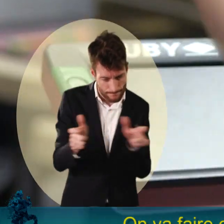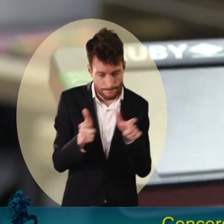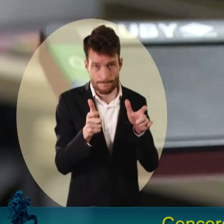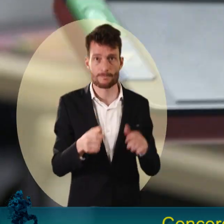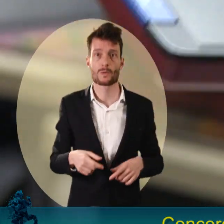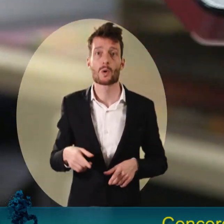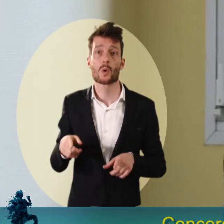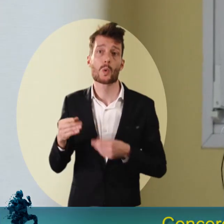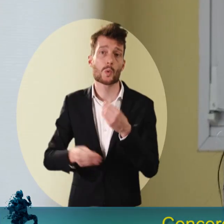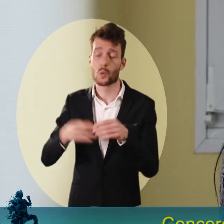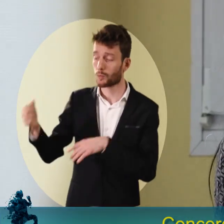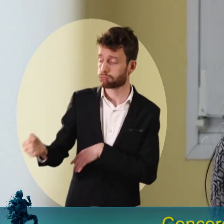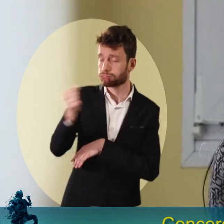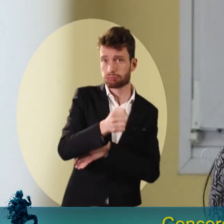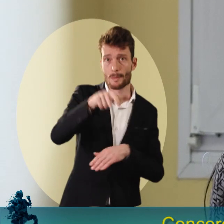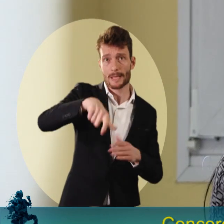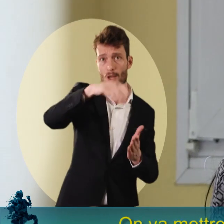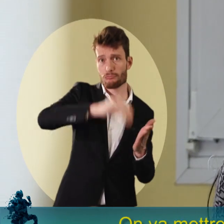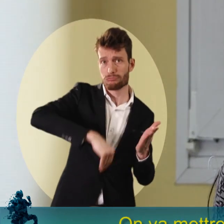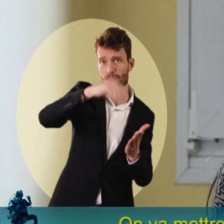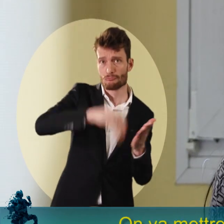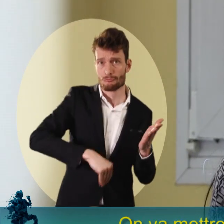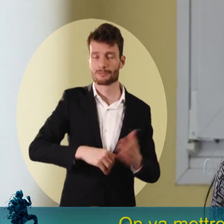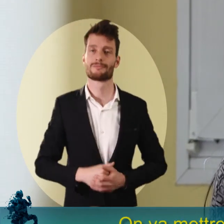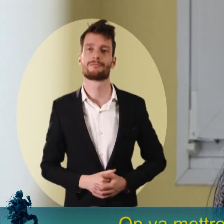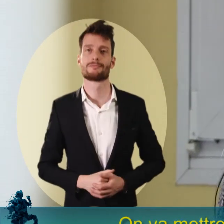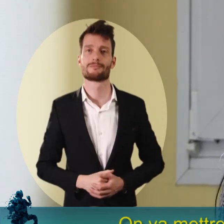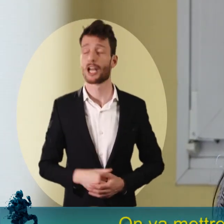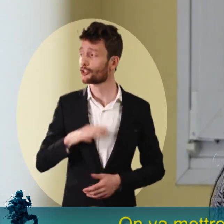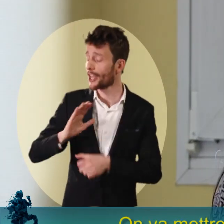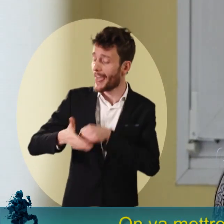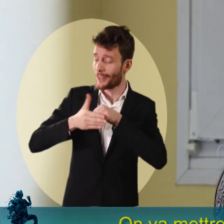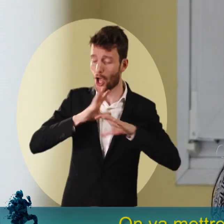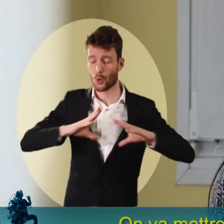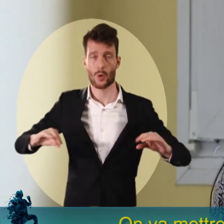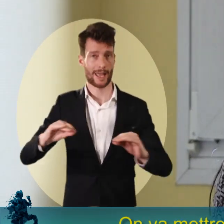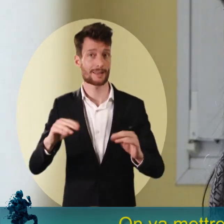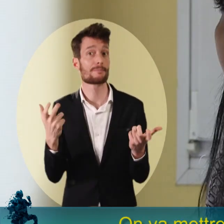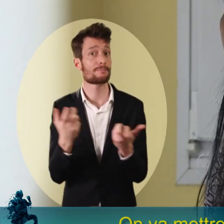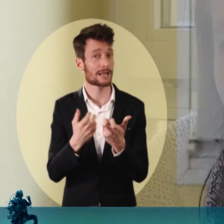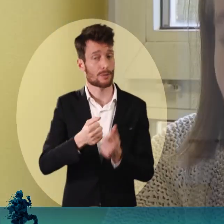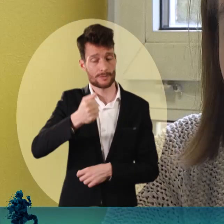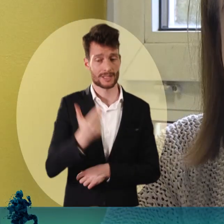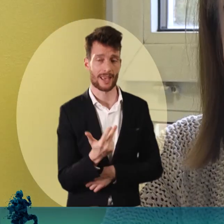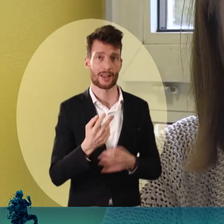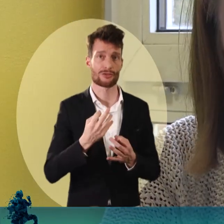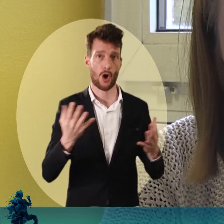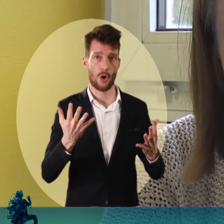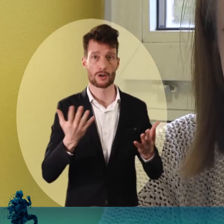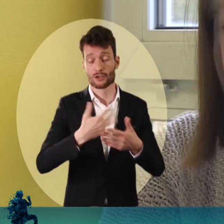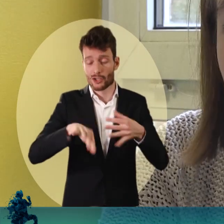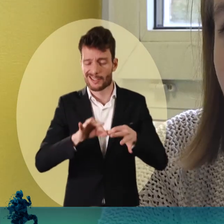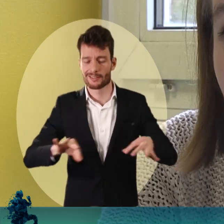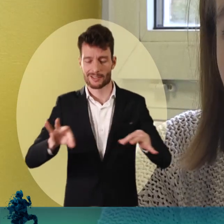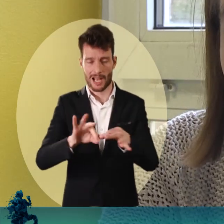pédagogique concorde bien avec l'emploi du temps médical. On va mettre en place le service d'un preneur de notes. Il y a des aides